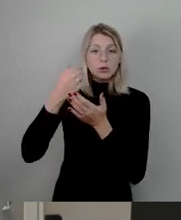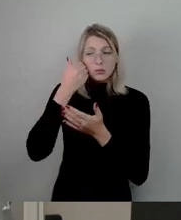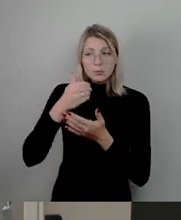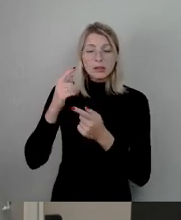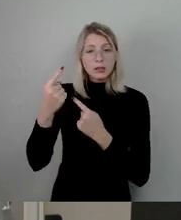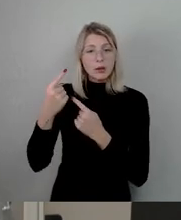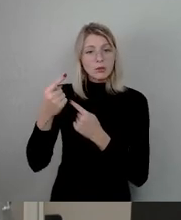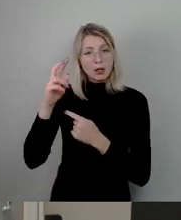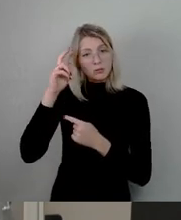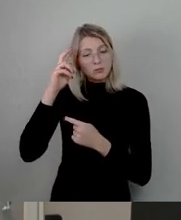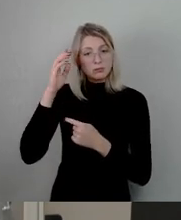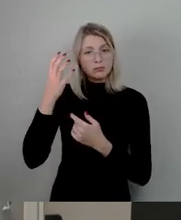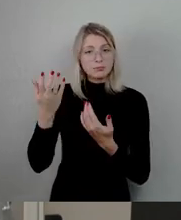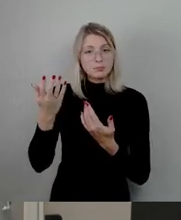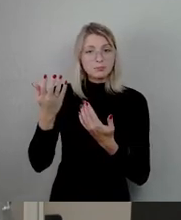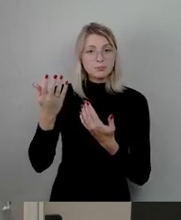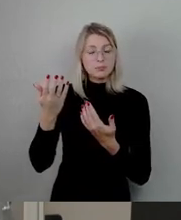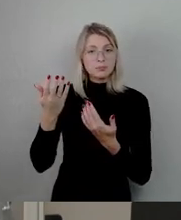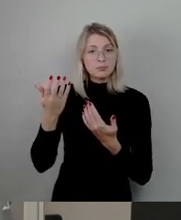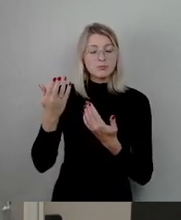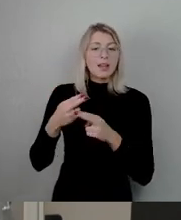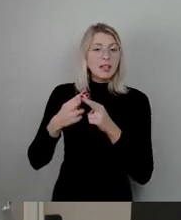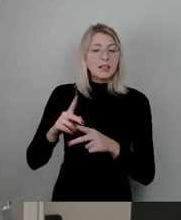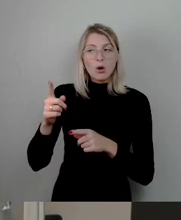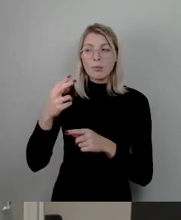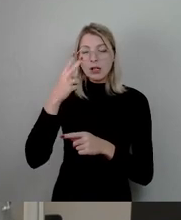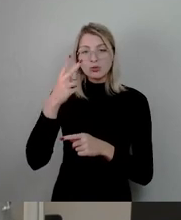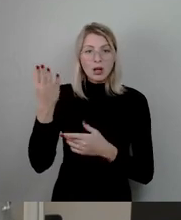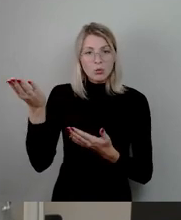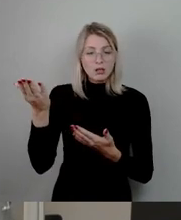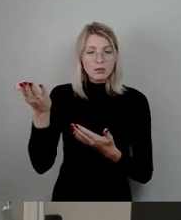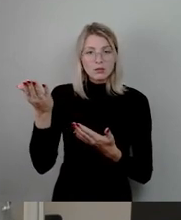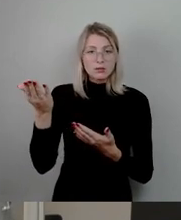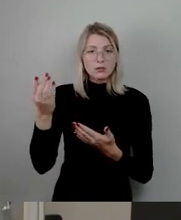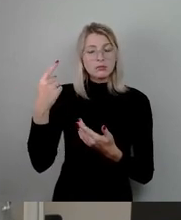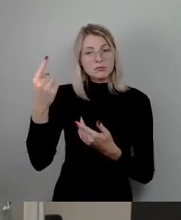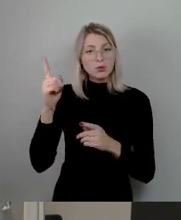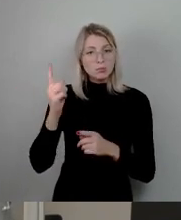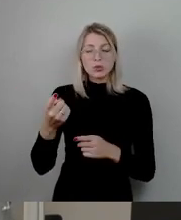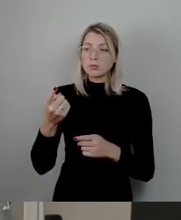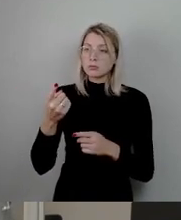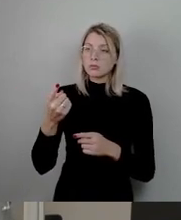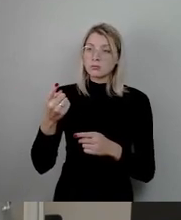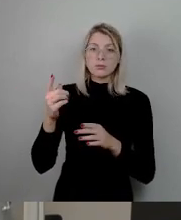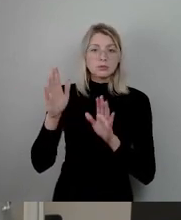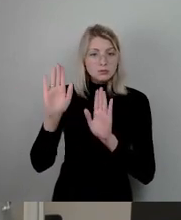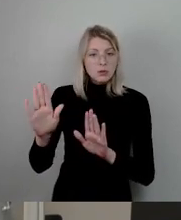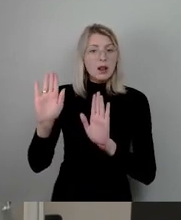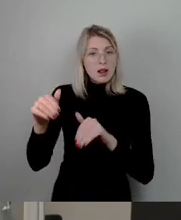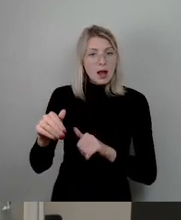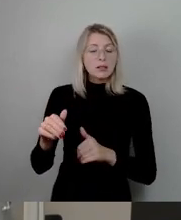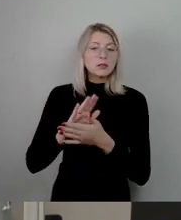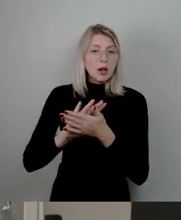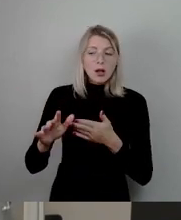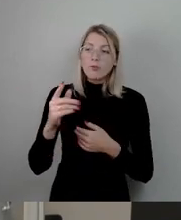Rendite, die er in den 30 Jahren eingenommen hat, endlich zufrieden zu geben und uns entweder diese Halle, sagen wir, für ein kleines Geld